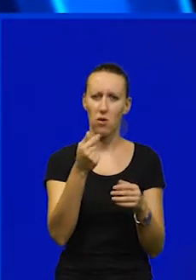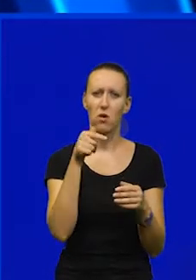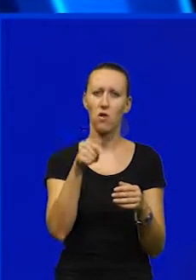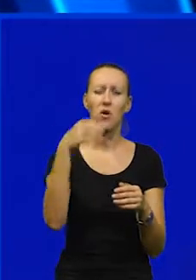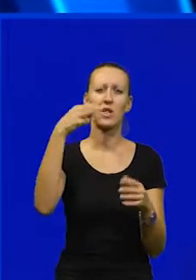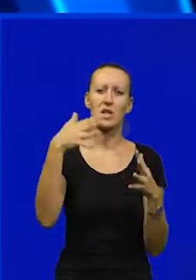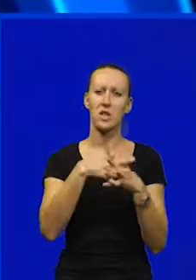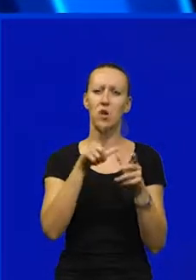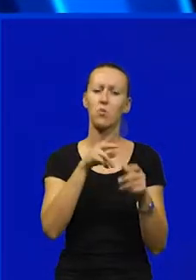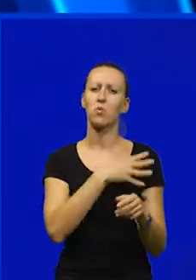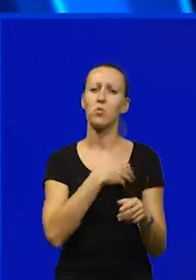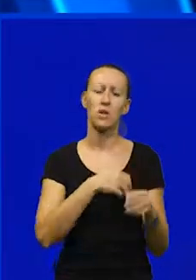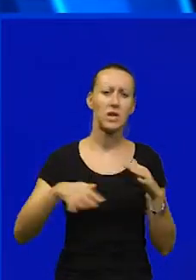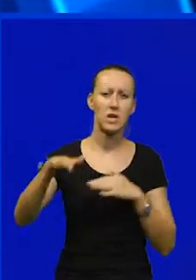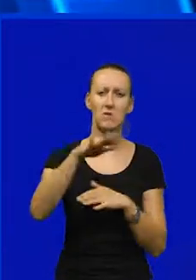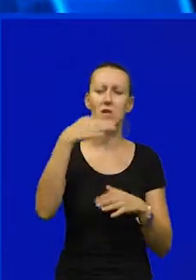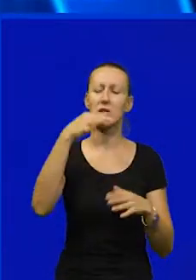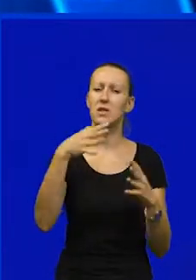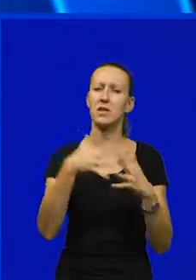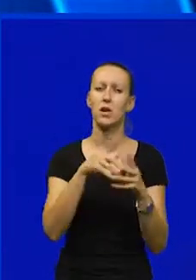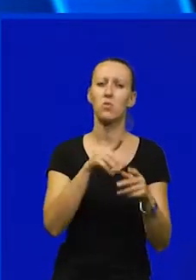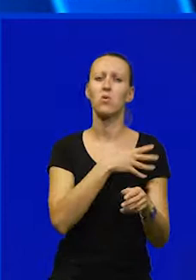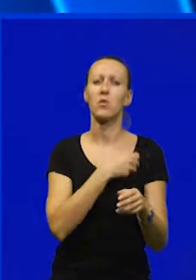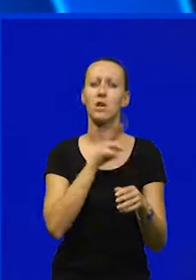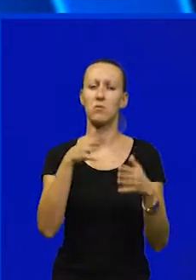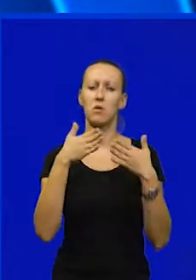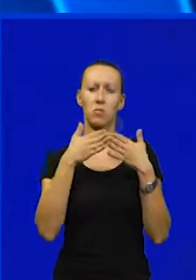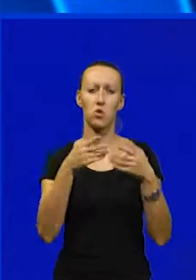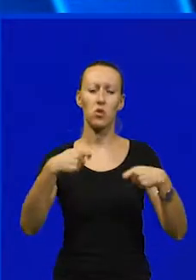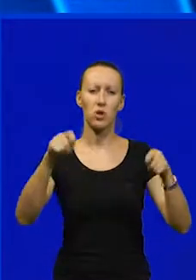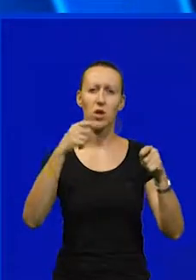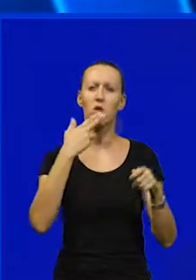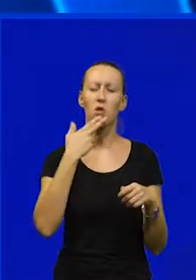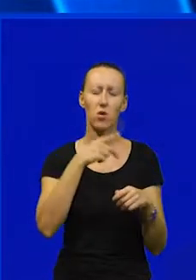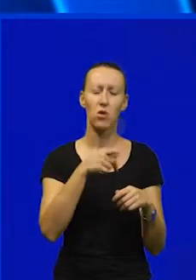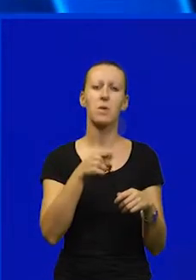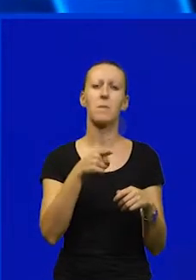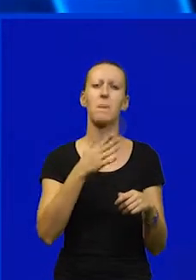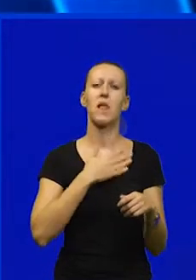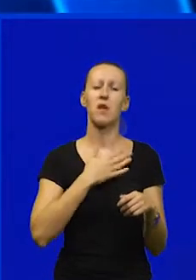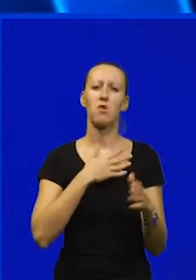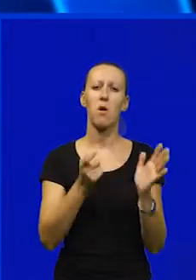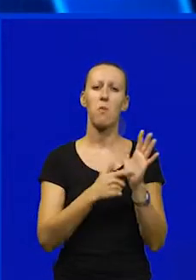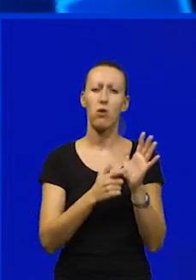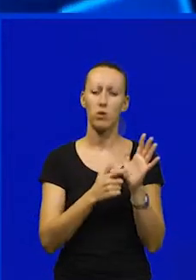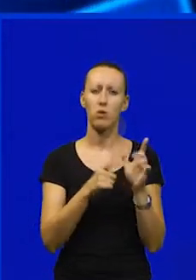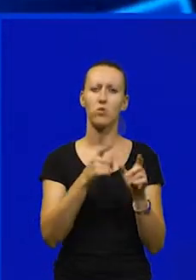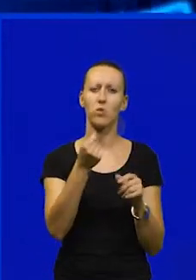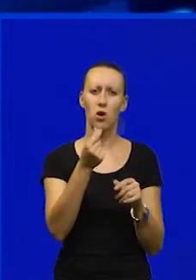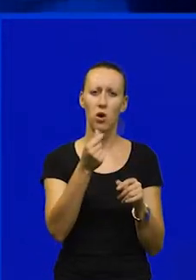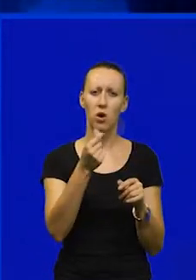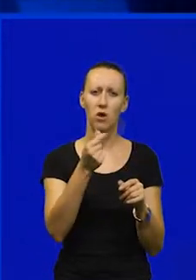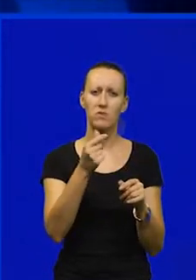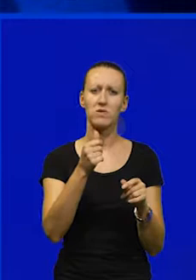ovo je jedini grad u Hrvatskoj, jedini grad u Hrvatskoj koji ima brodogradnju, koji je svoja potraživanja u novcima